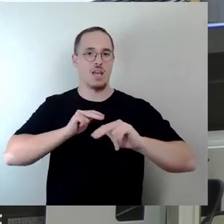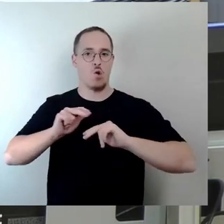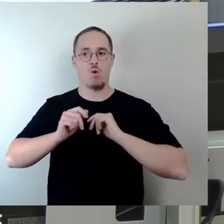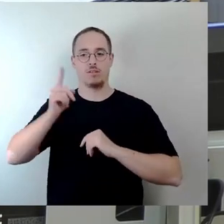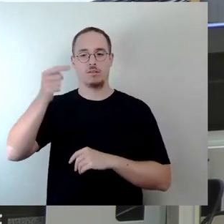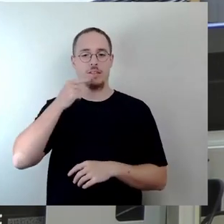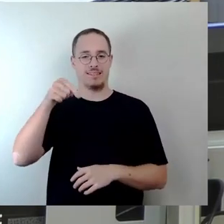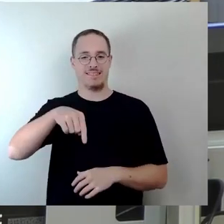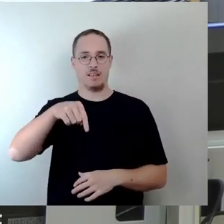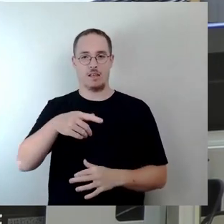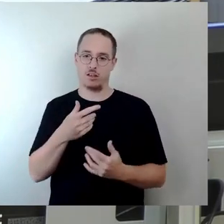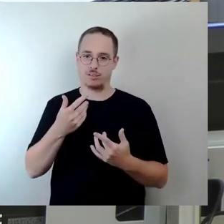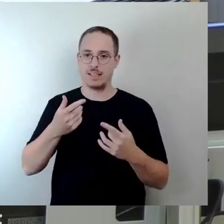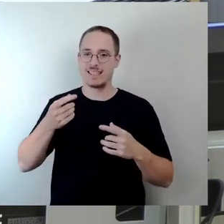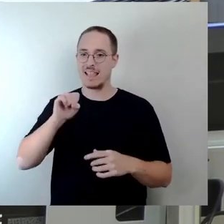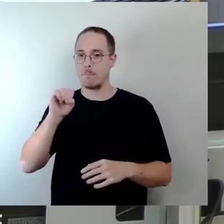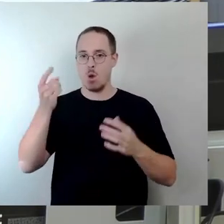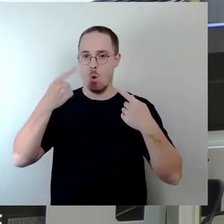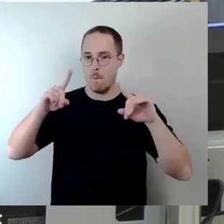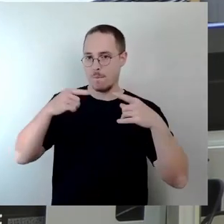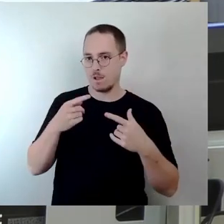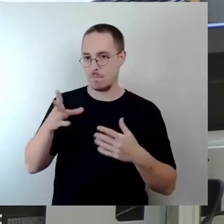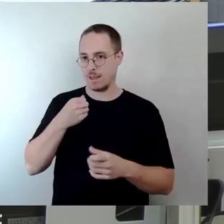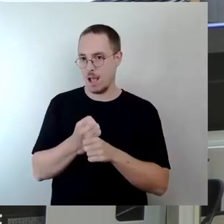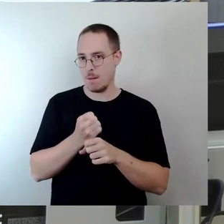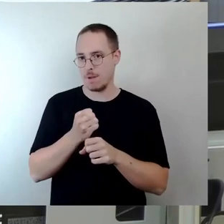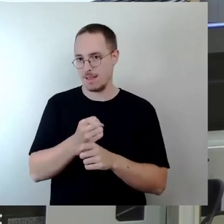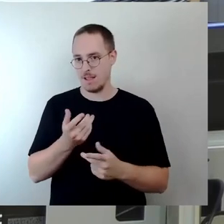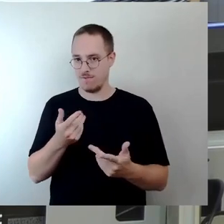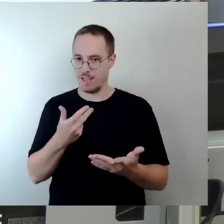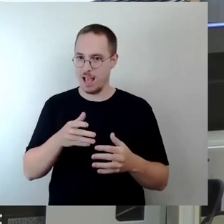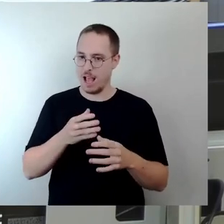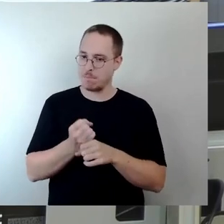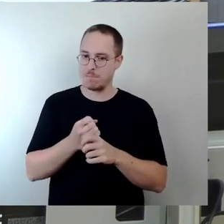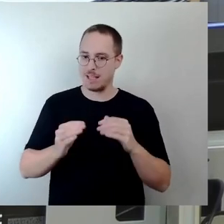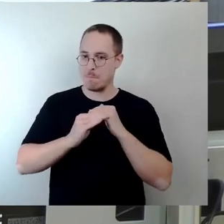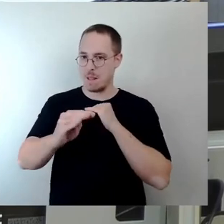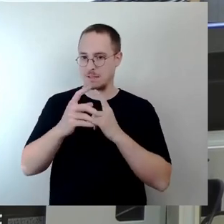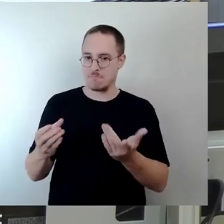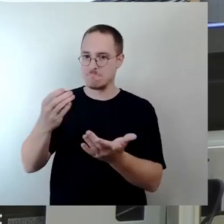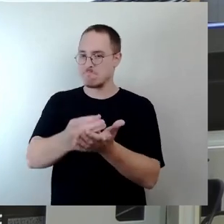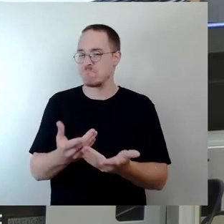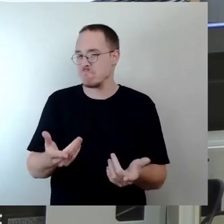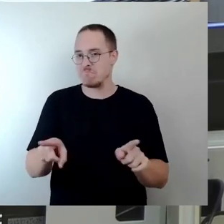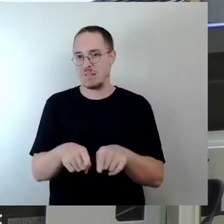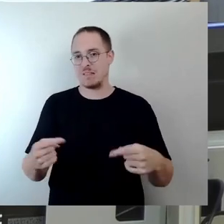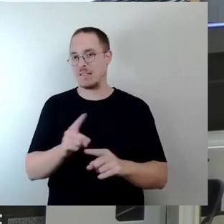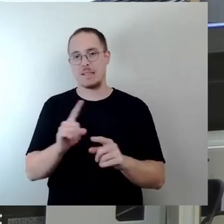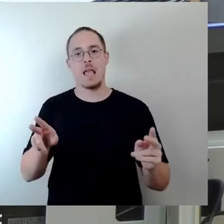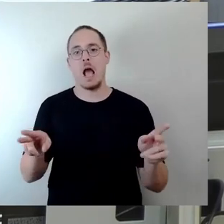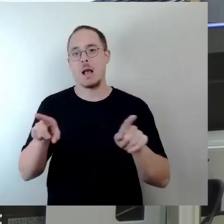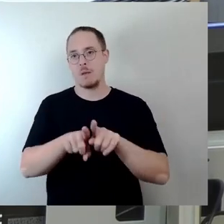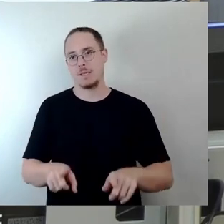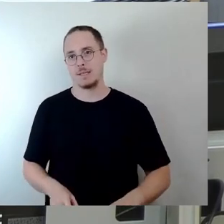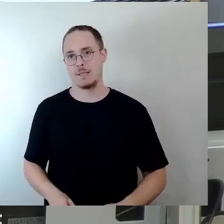zur Verfügung zu stellen. Seit Jahrzehnten gibt es die Überlegung, das Gelände des Parkhofareals mit einem Neubau zu versehen, wo man